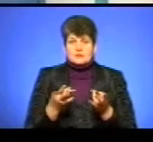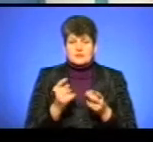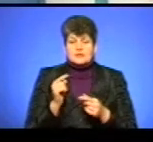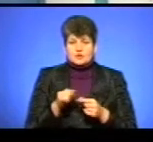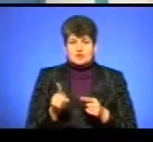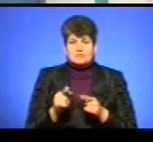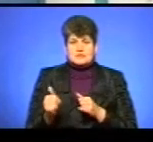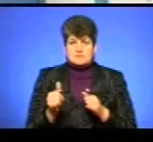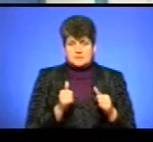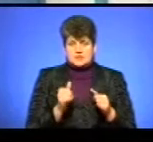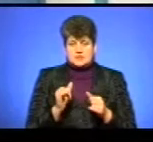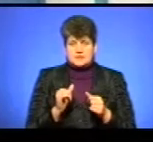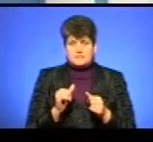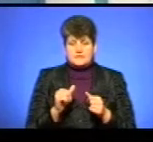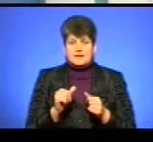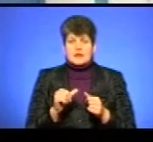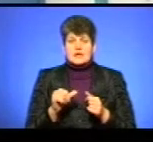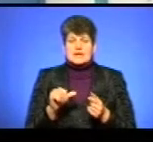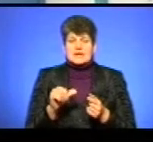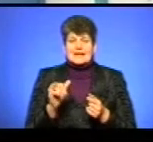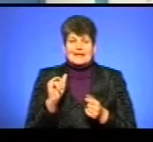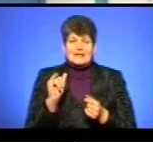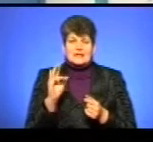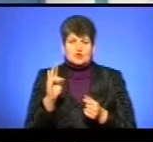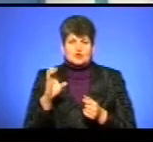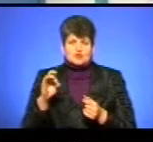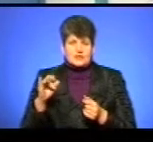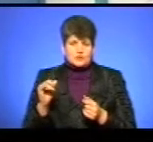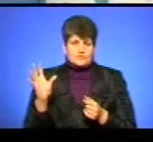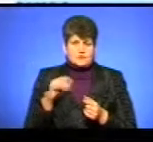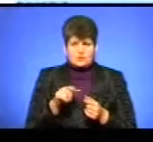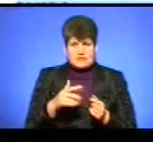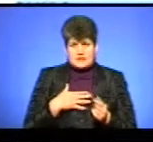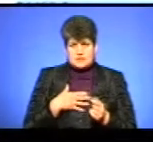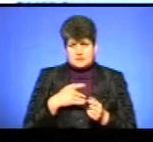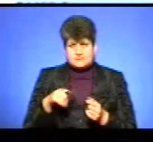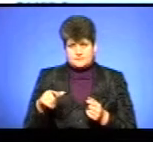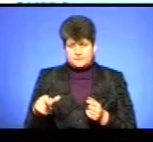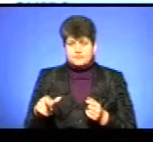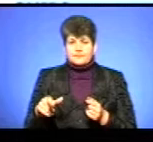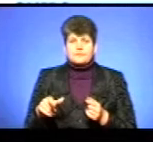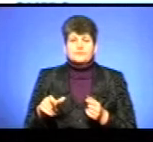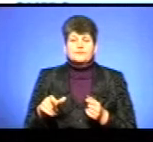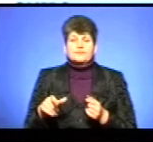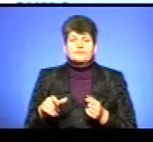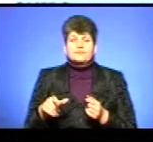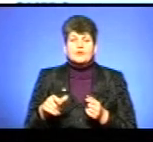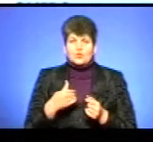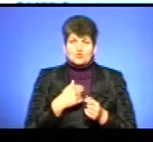забезпечити інсулінами весь контингент наших пацієнтів. І хочу сказати, що